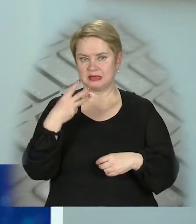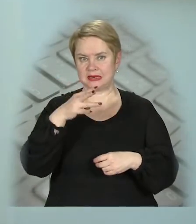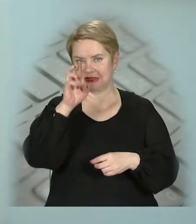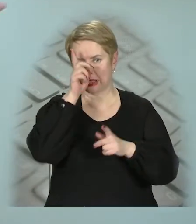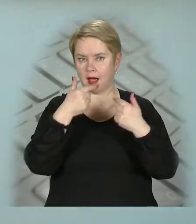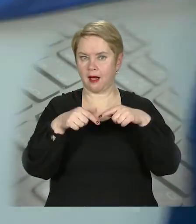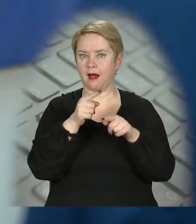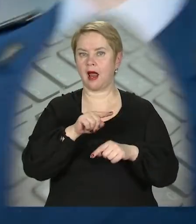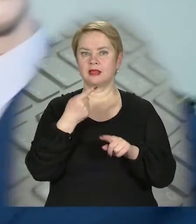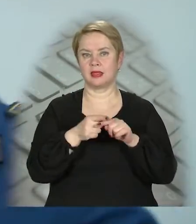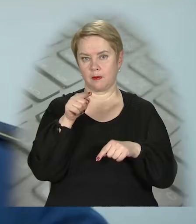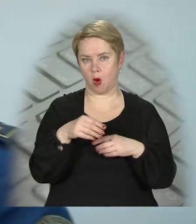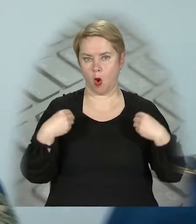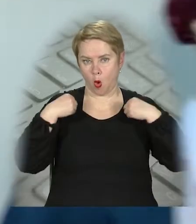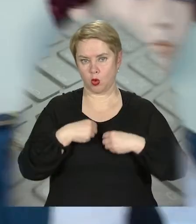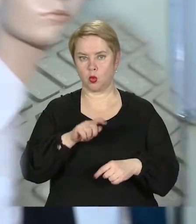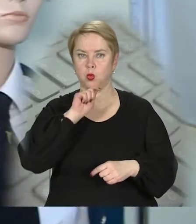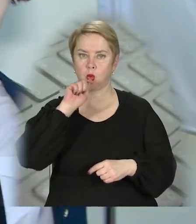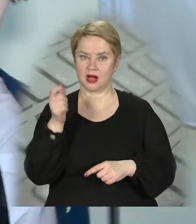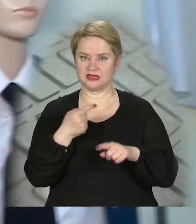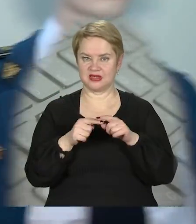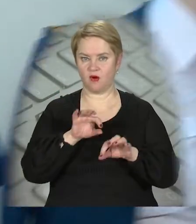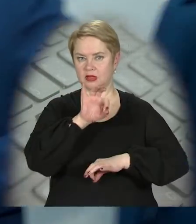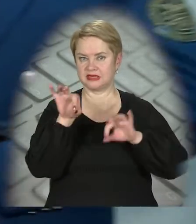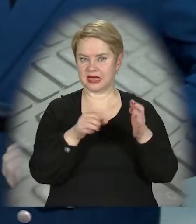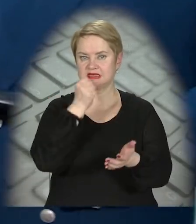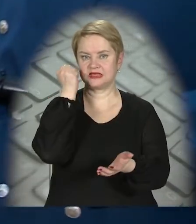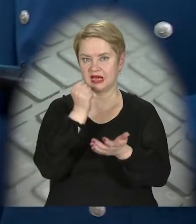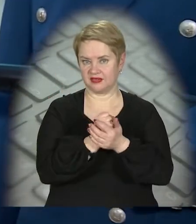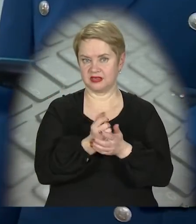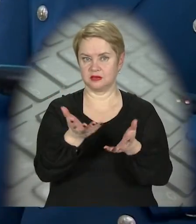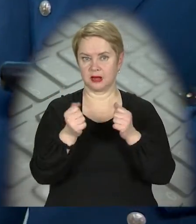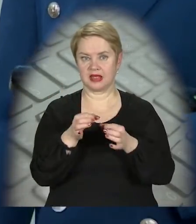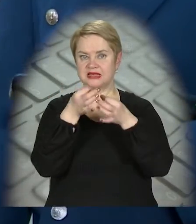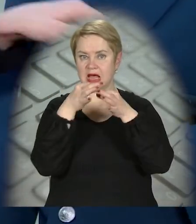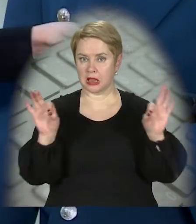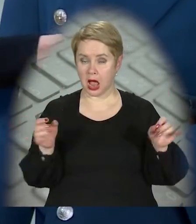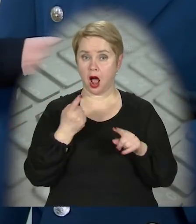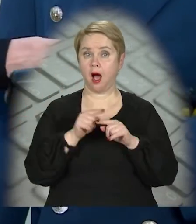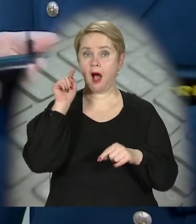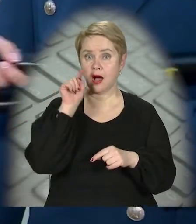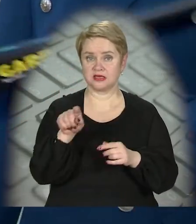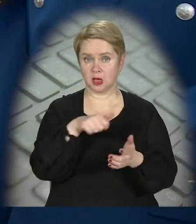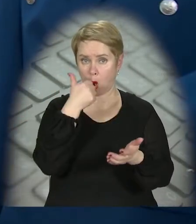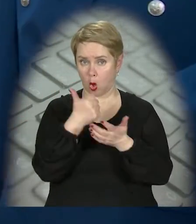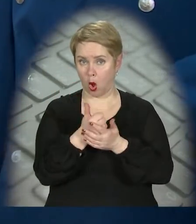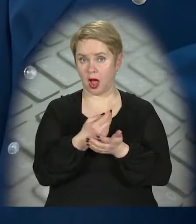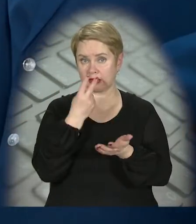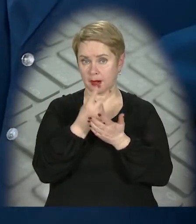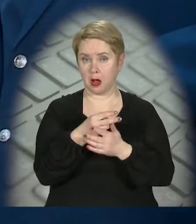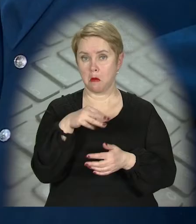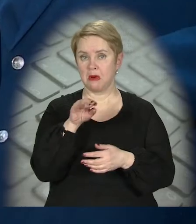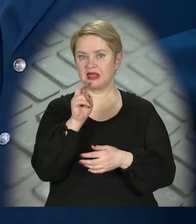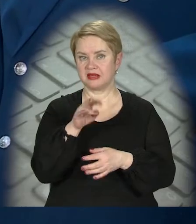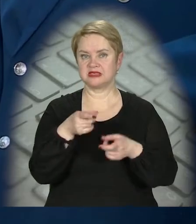країн. Ось це, наприклад, одяг українців. Його дизайн затвердили з прийняттям незалежності. А це головний атрибут